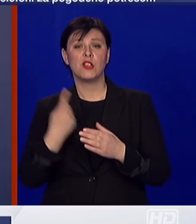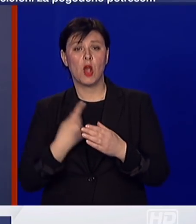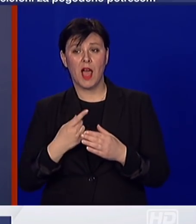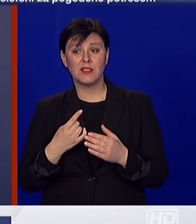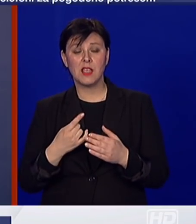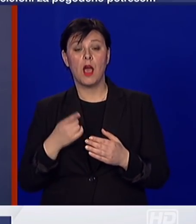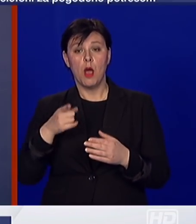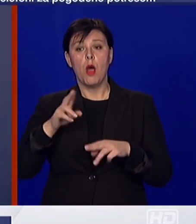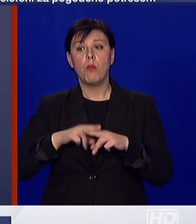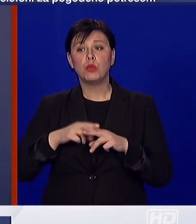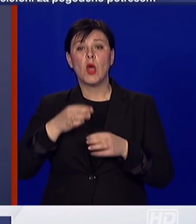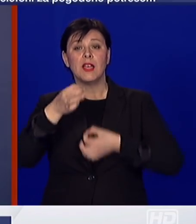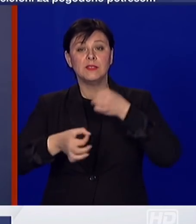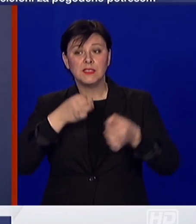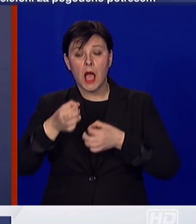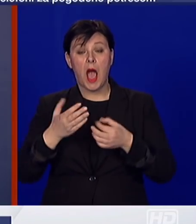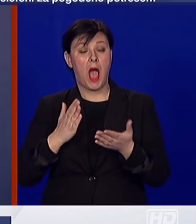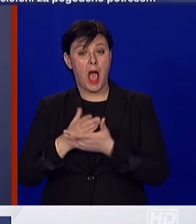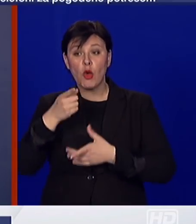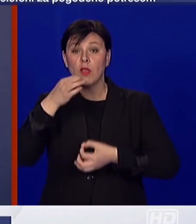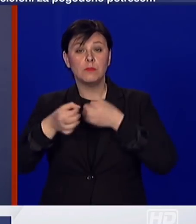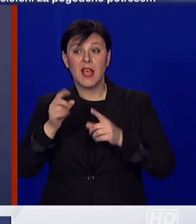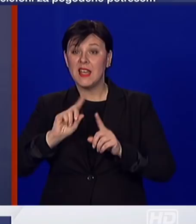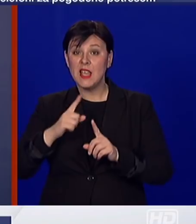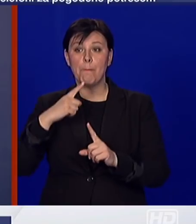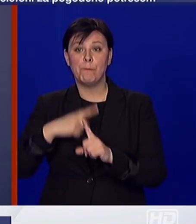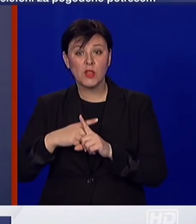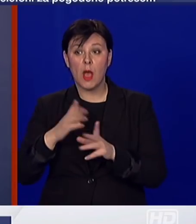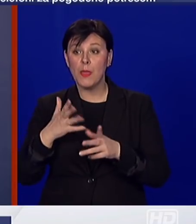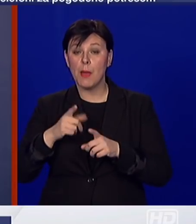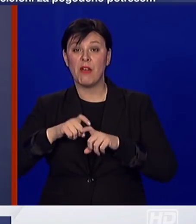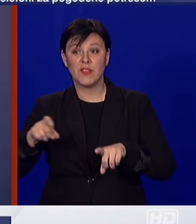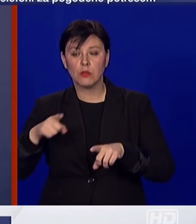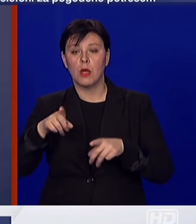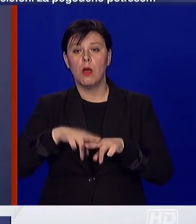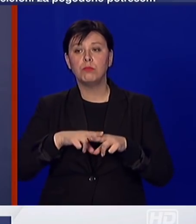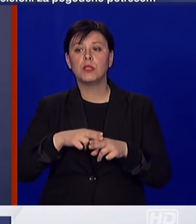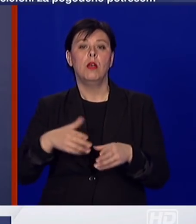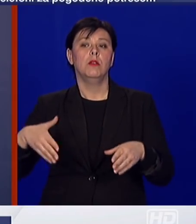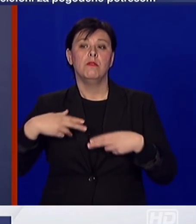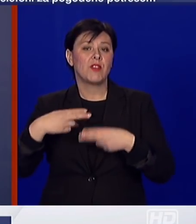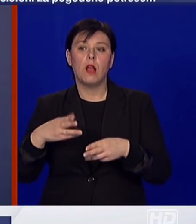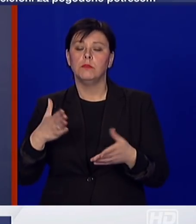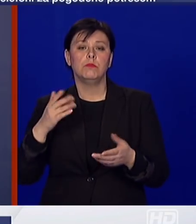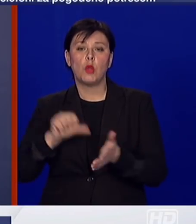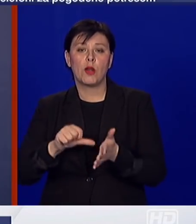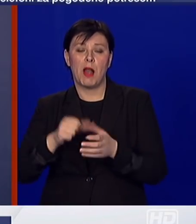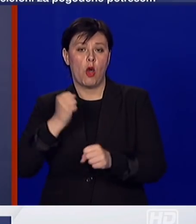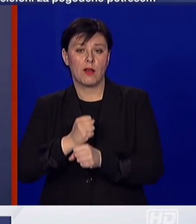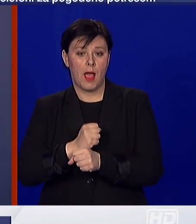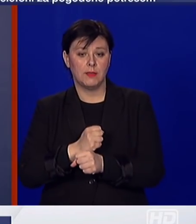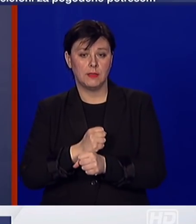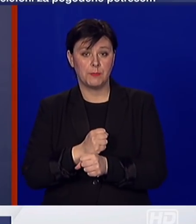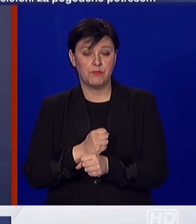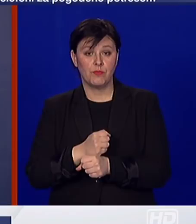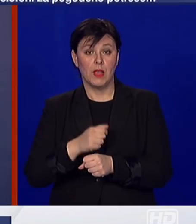proći će testiranje. Ukoliko testiranje potvrdi da nisu pozitivni, vratit će se svojim radnim aktivnostima i mogu samo reći da